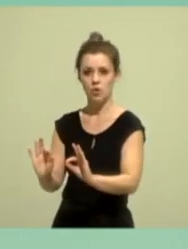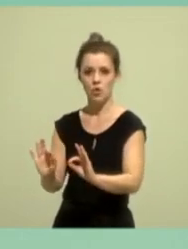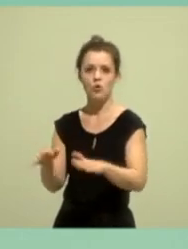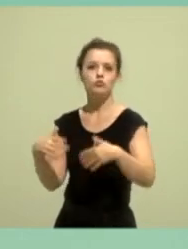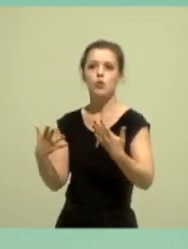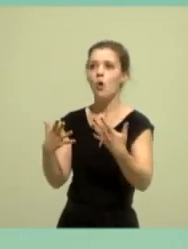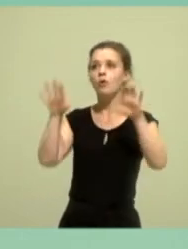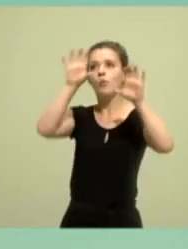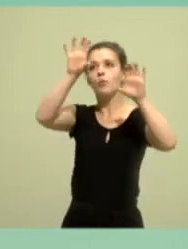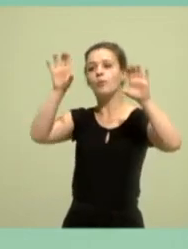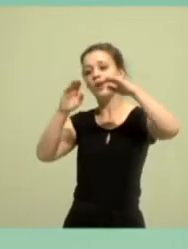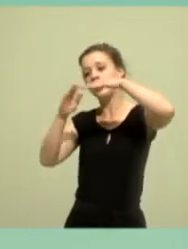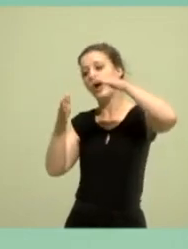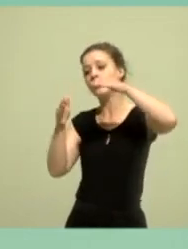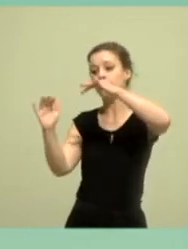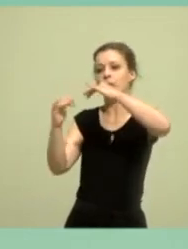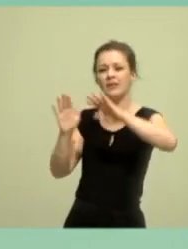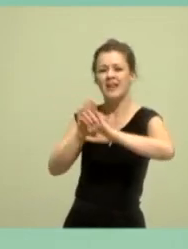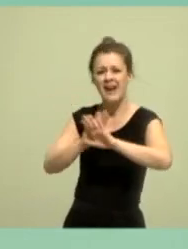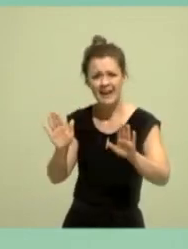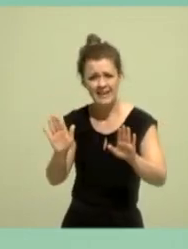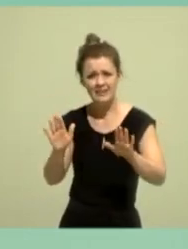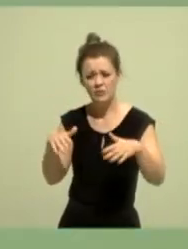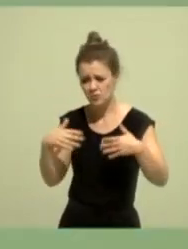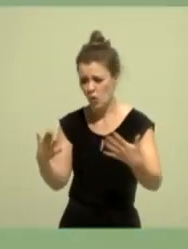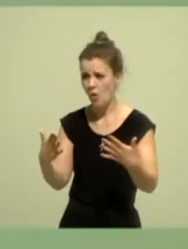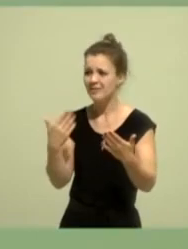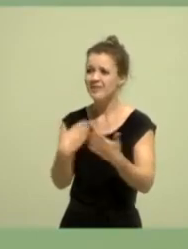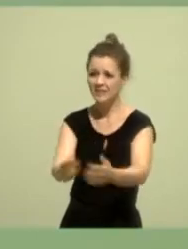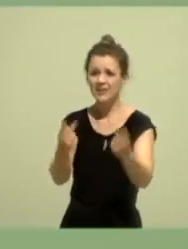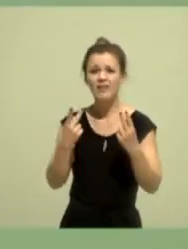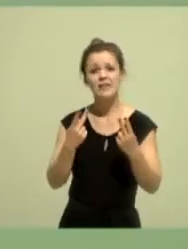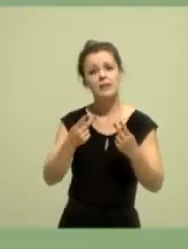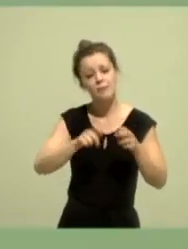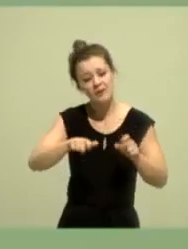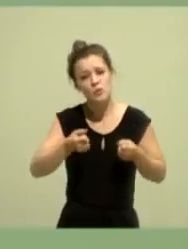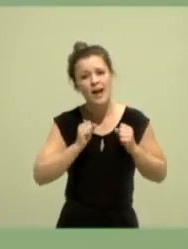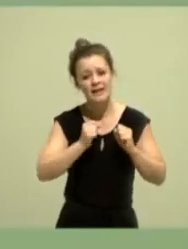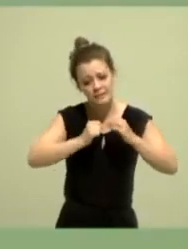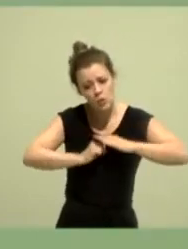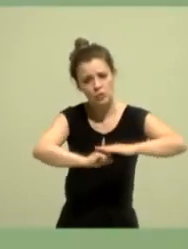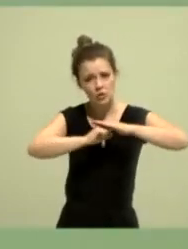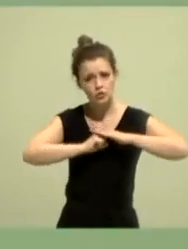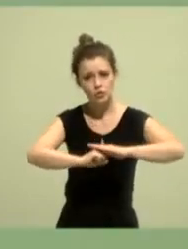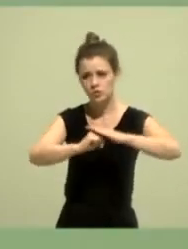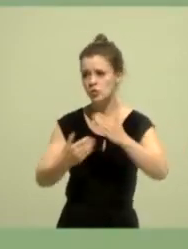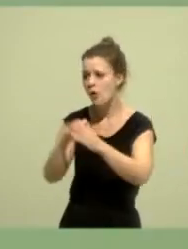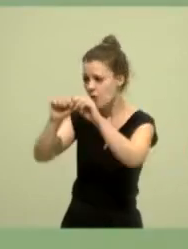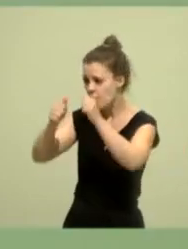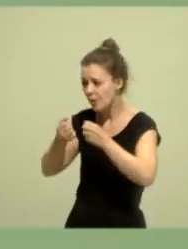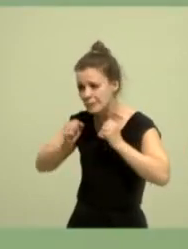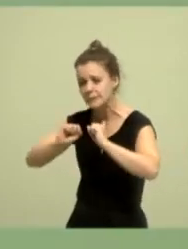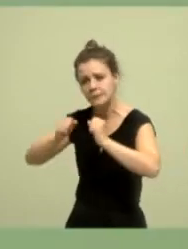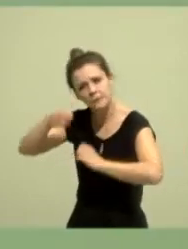Deshalb will ich euch Aktive vor Ort bei euren Protesten unterstützen, neue kreative Protestformen entwickeln und uns NRW-Grüne als